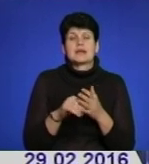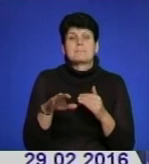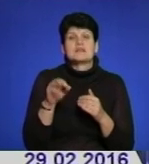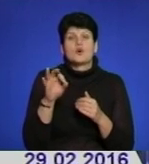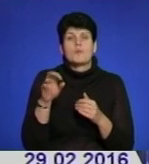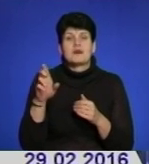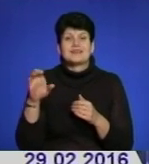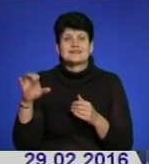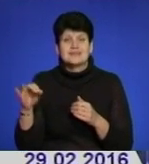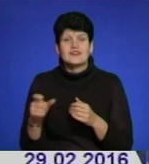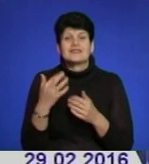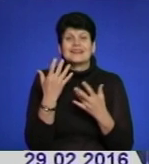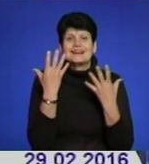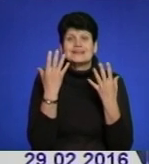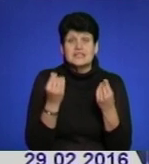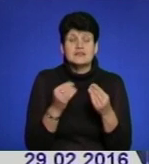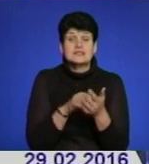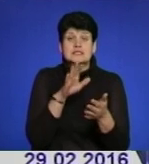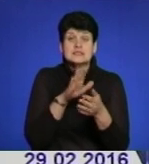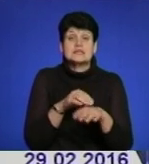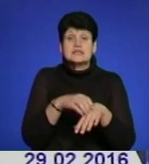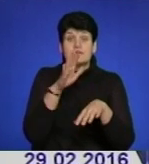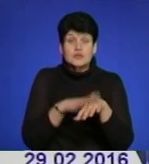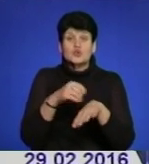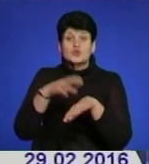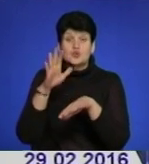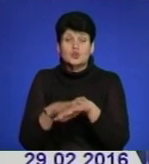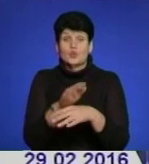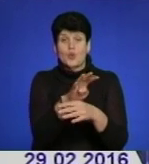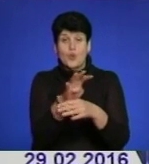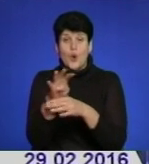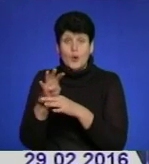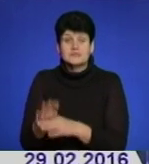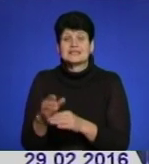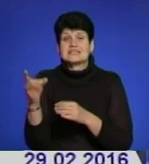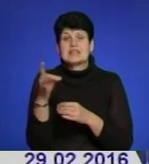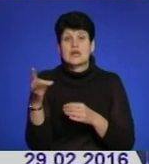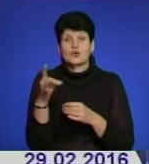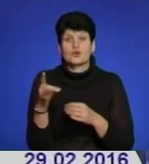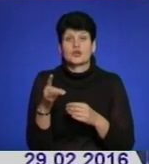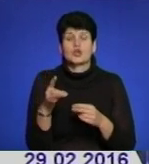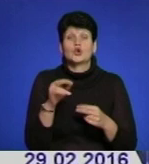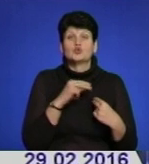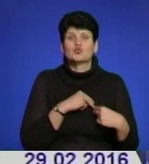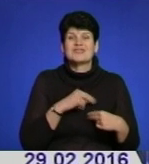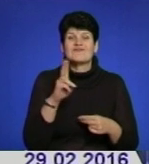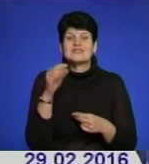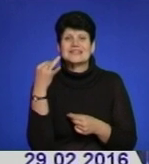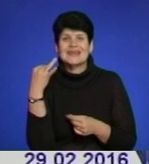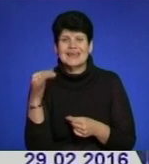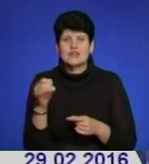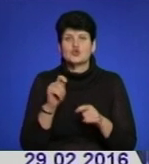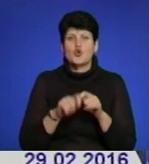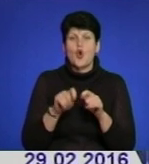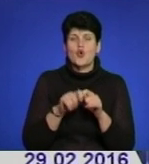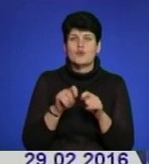ОБСЄ уже декілька днів поспіль фіксують мінометні і гранатометні обстріли з району Трудівський, що контролюється